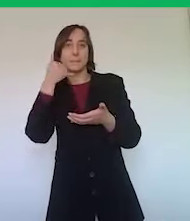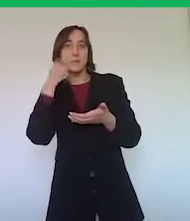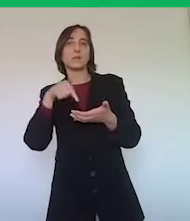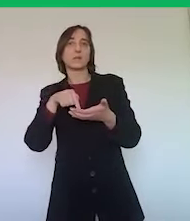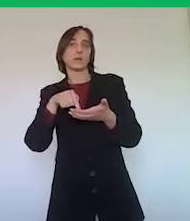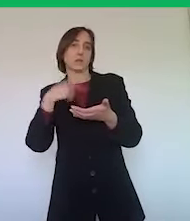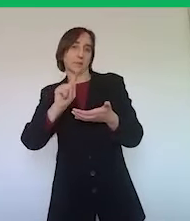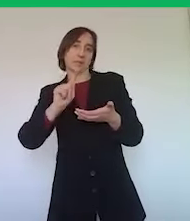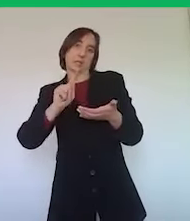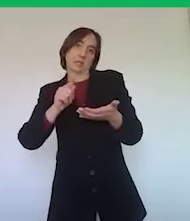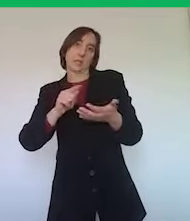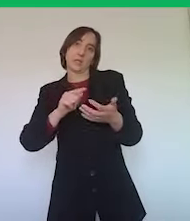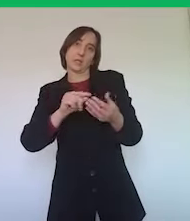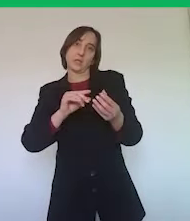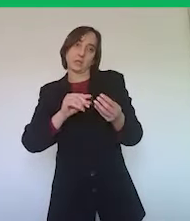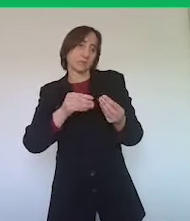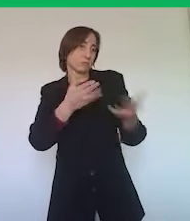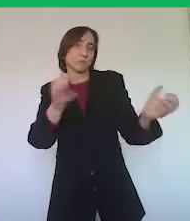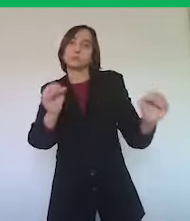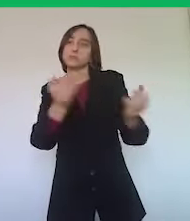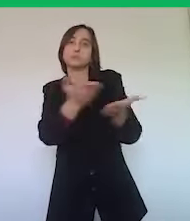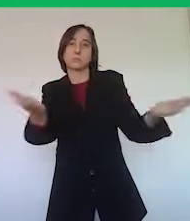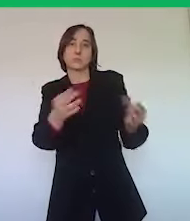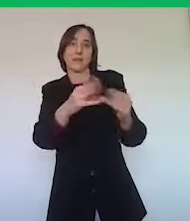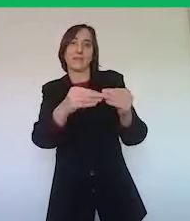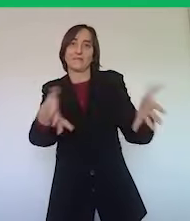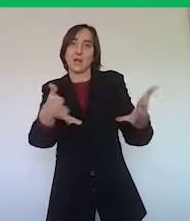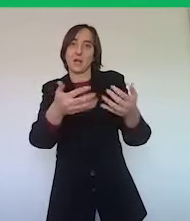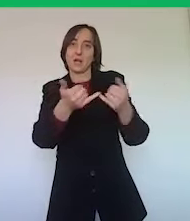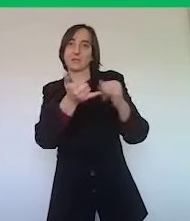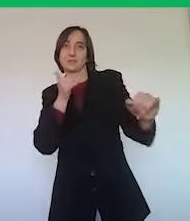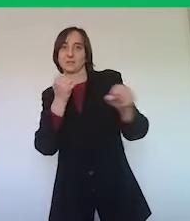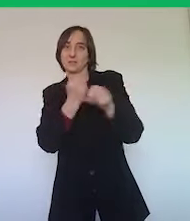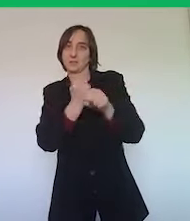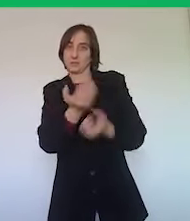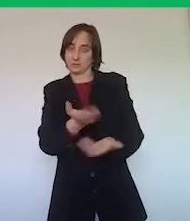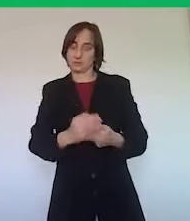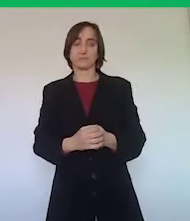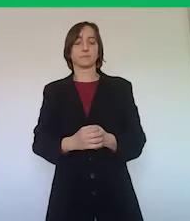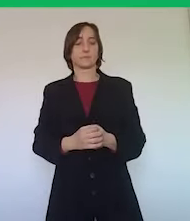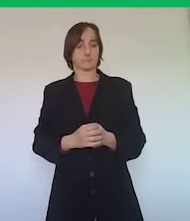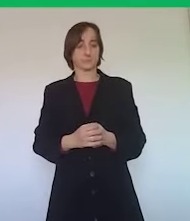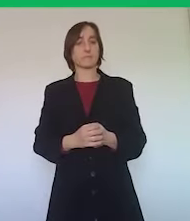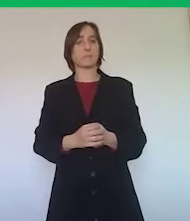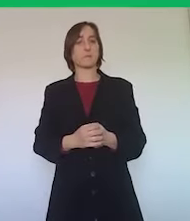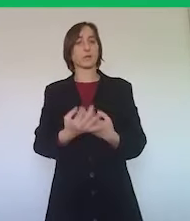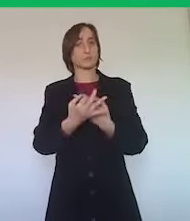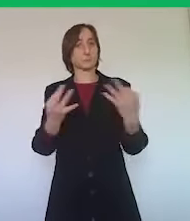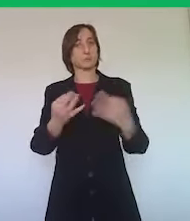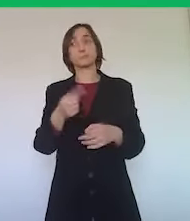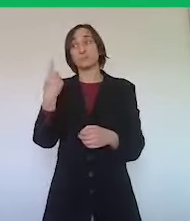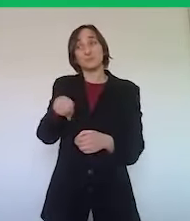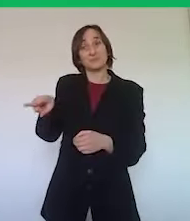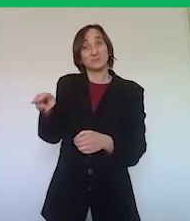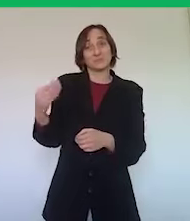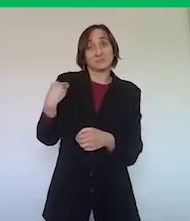poter sviluppare e agevolare lo smart working. Quindi nel caso di specie che mi è stato sottoposto, cioè